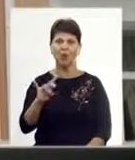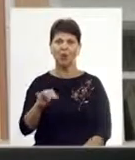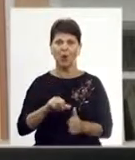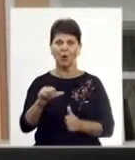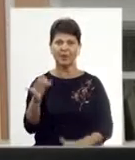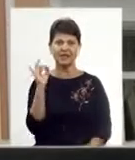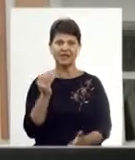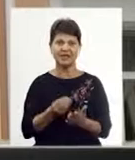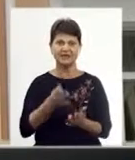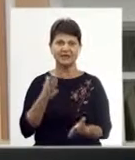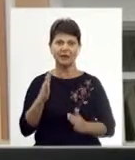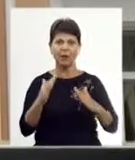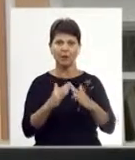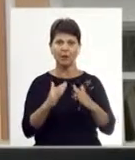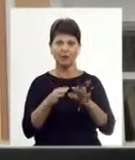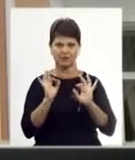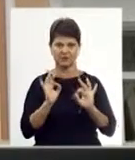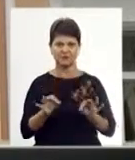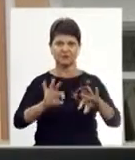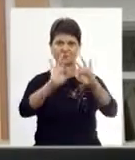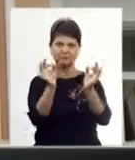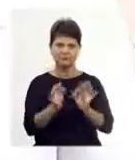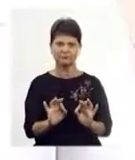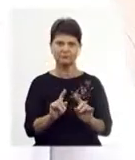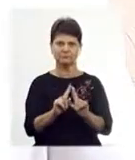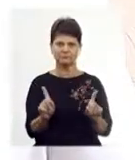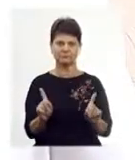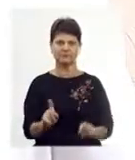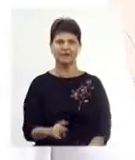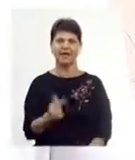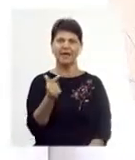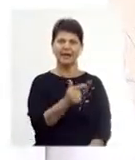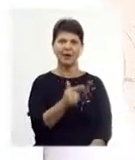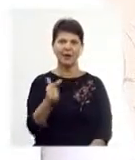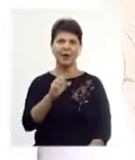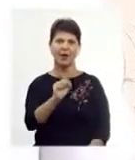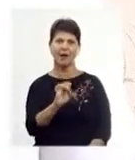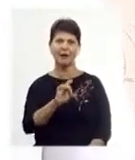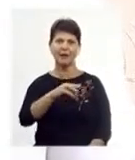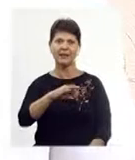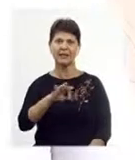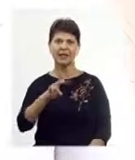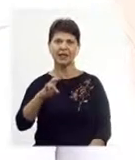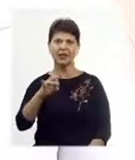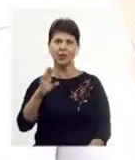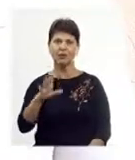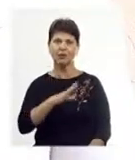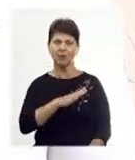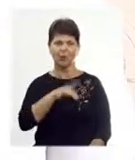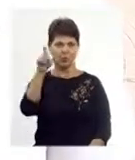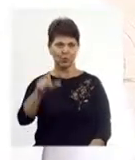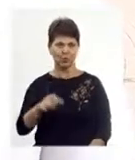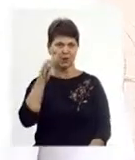історичної цінності, будівля – справжній витвір мистецтва. Григорій Григорій Чартинов був людиною освіченою, з